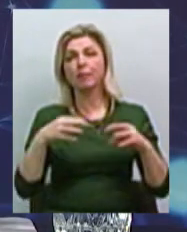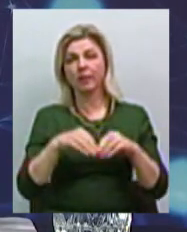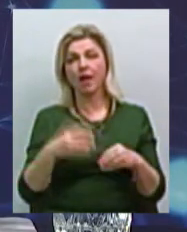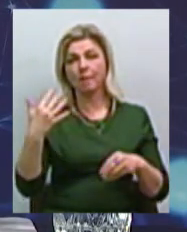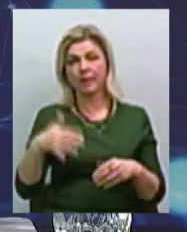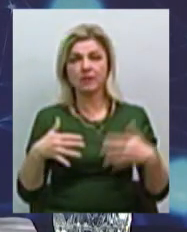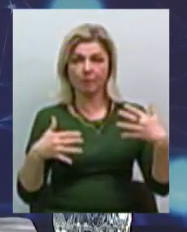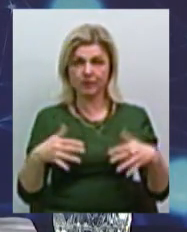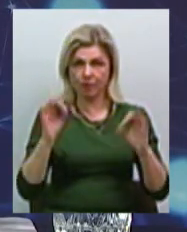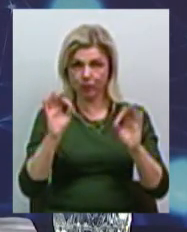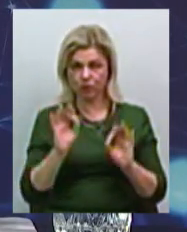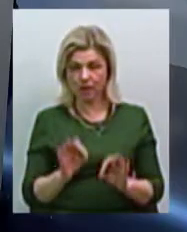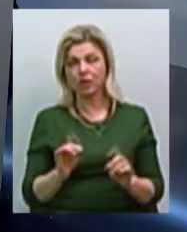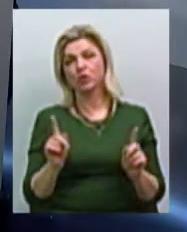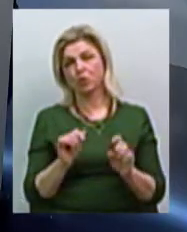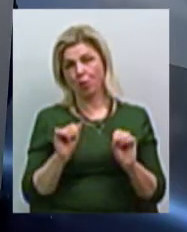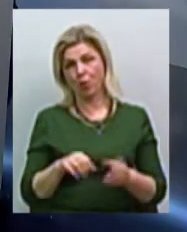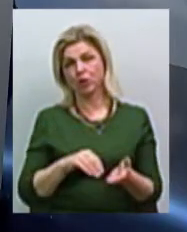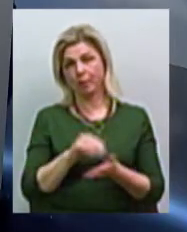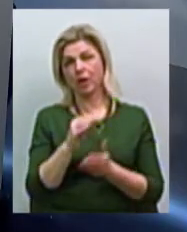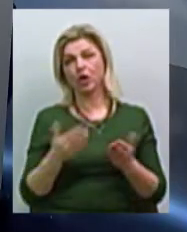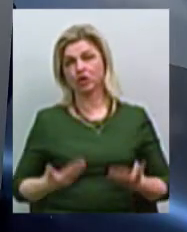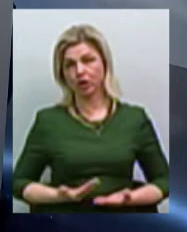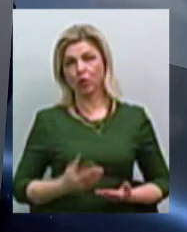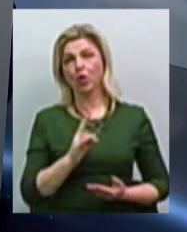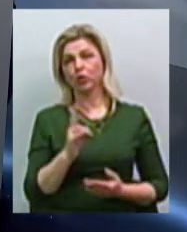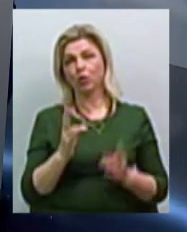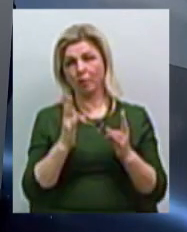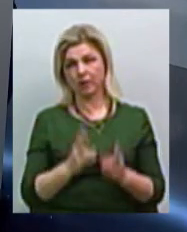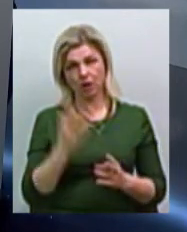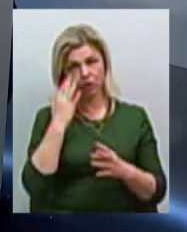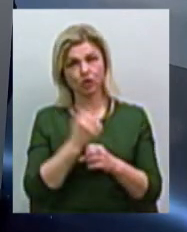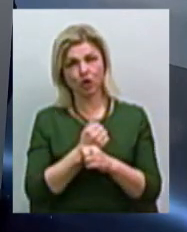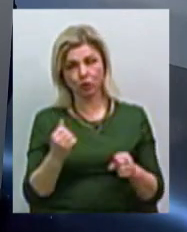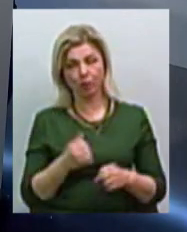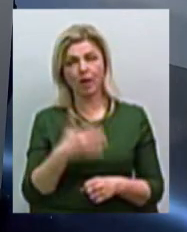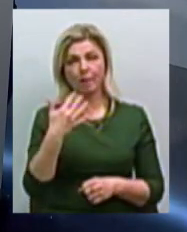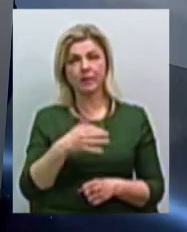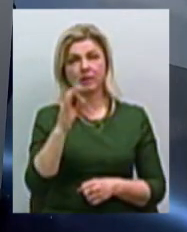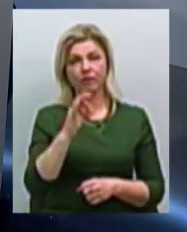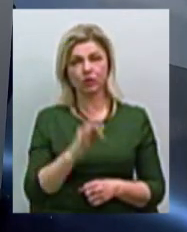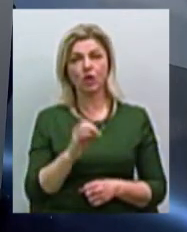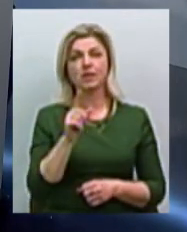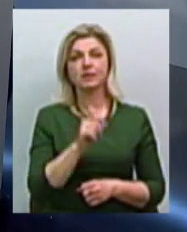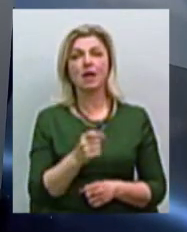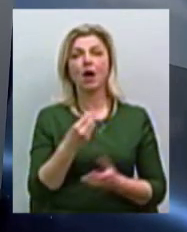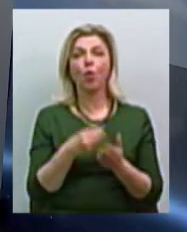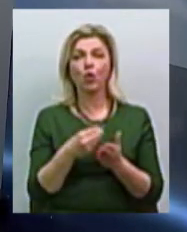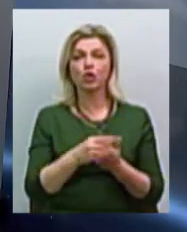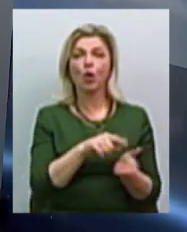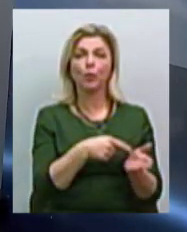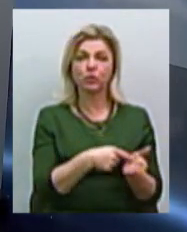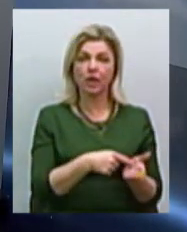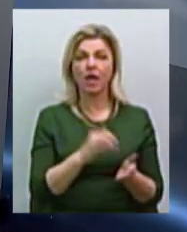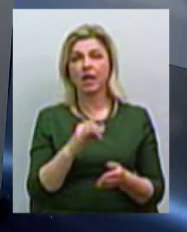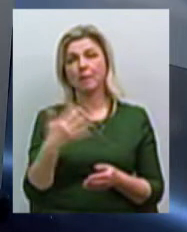можна було придбати житло для осіб, які посходили від чернобильської катастрофи. Тобто 50% йде за рахунок коштів місцевого бюджету,